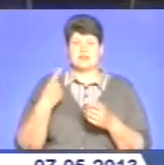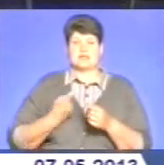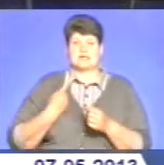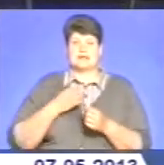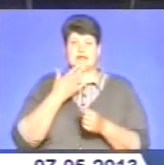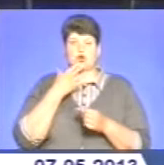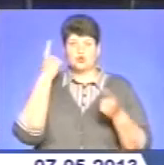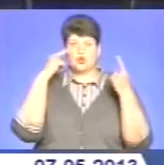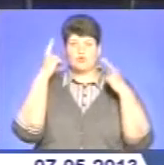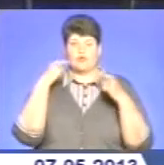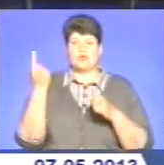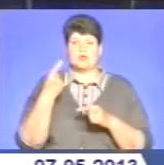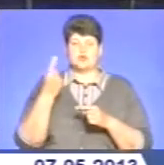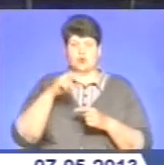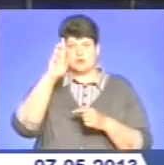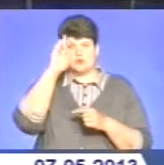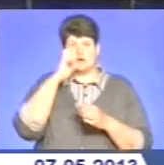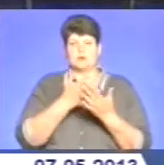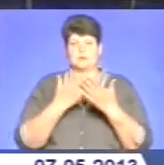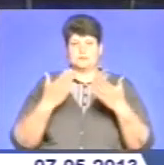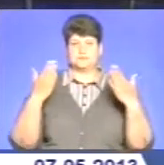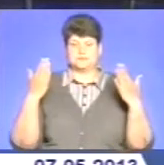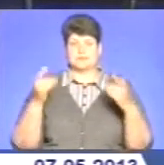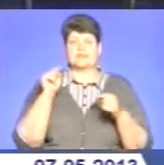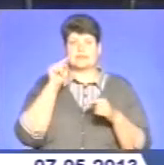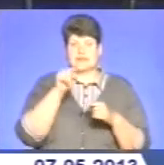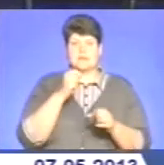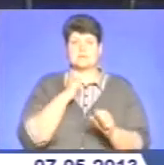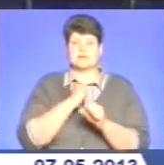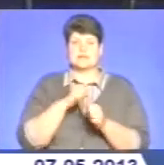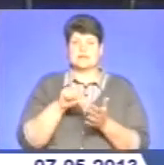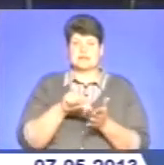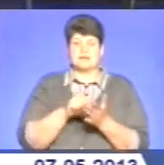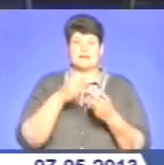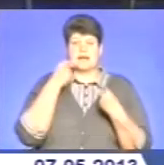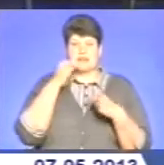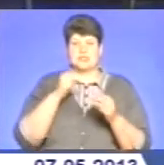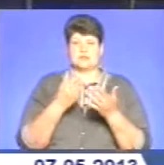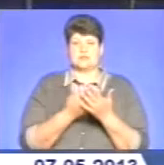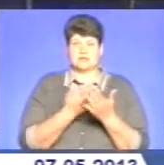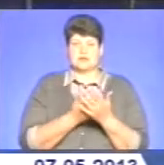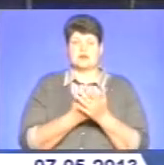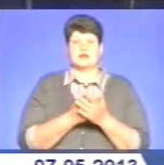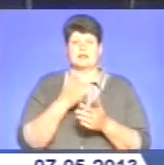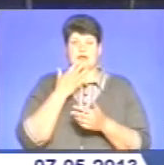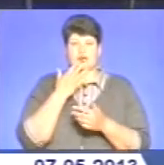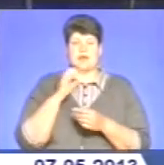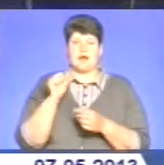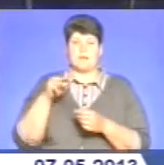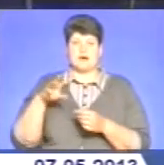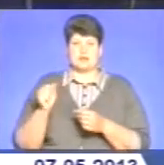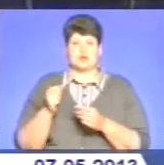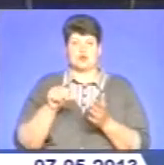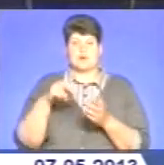народної творчості в обласному краєзнавчому музеї. Там представлено найкращі зразки сучасного народного та аматорського мистецтва